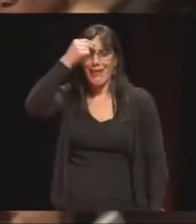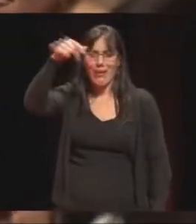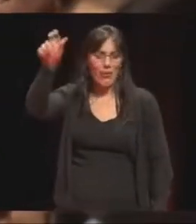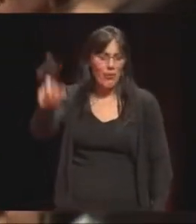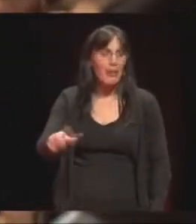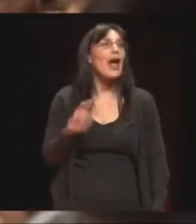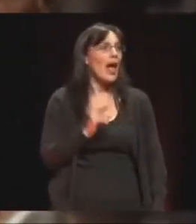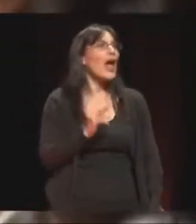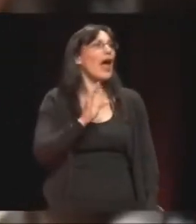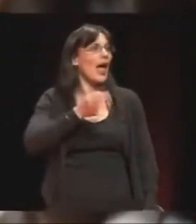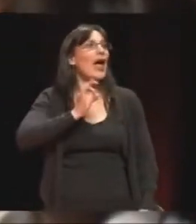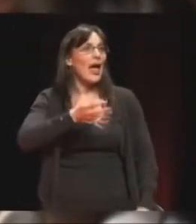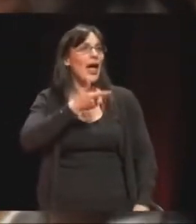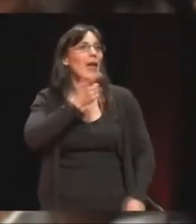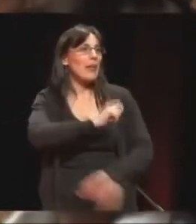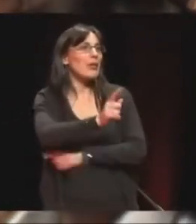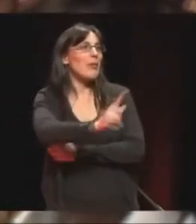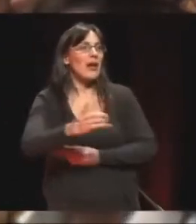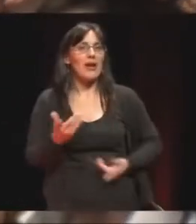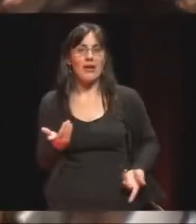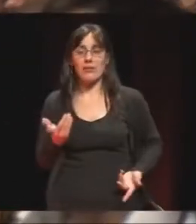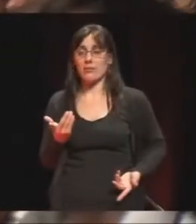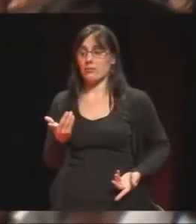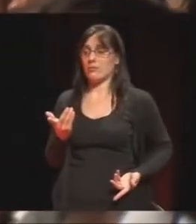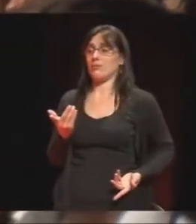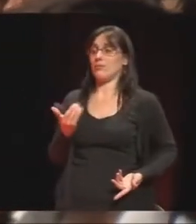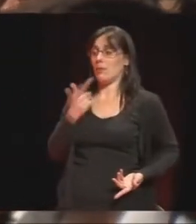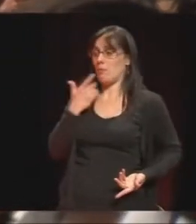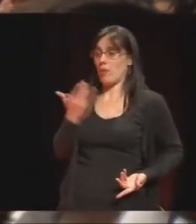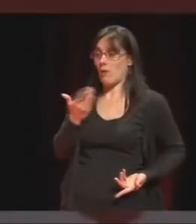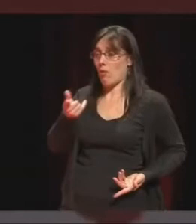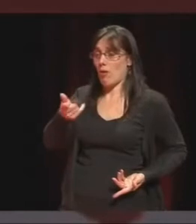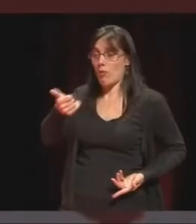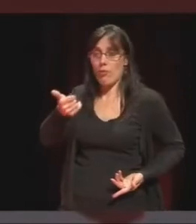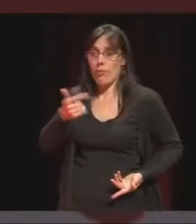oui, oui, c'est pas normal. Il ne sait même pas de quoi on parle.